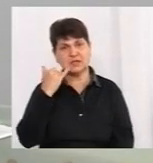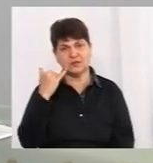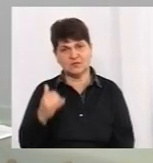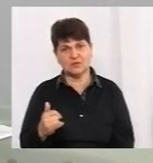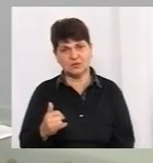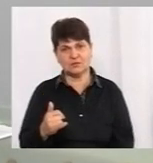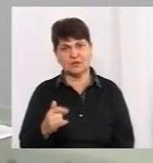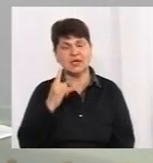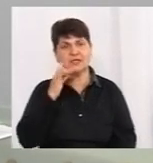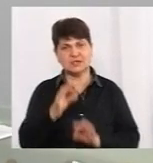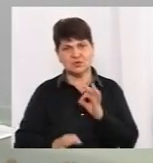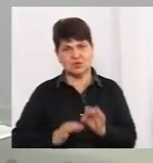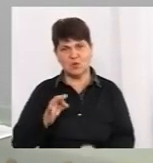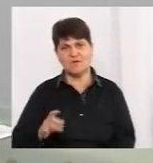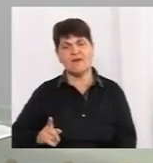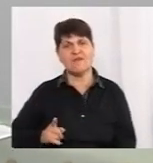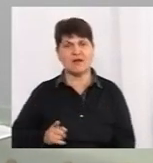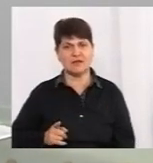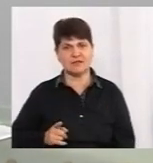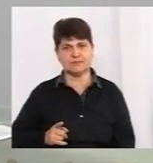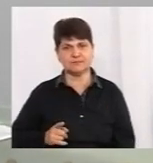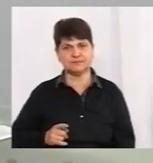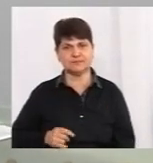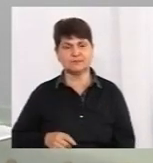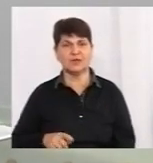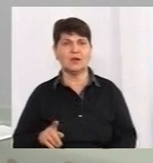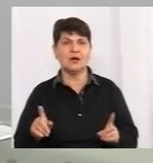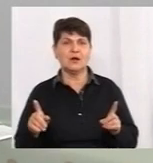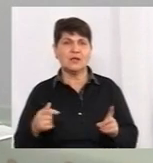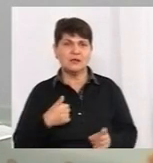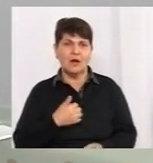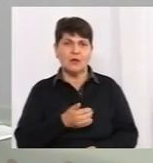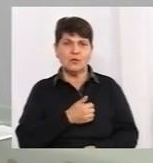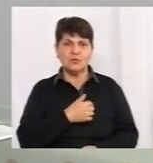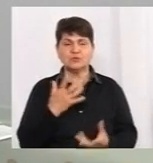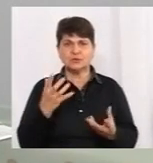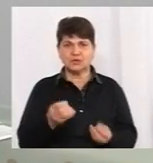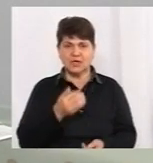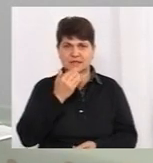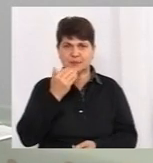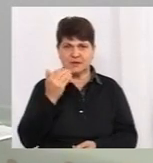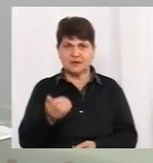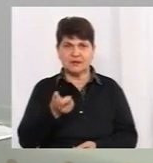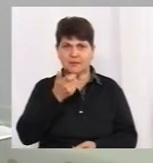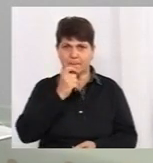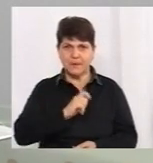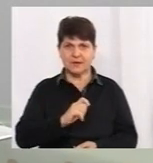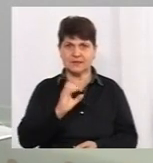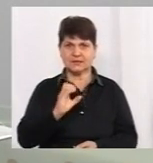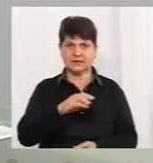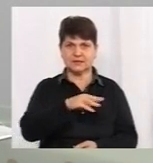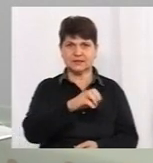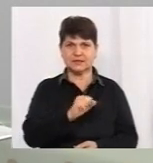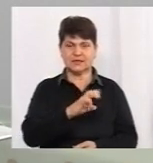телефон цілодобової варти. Щоб я ще хотіла вас, пане Станіславе, запитати, обговорити,